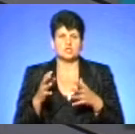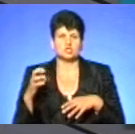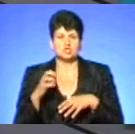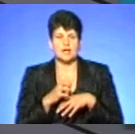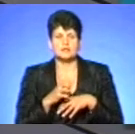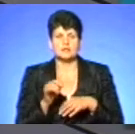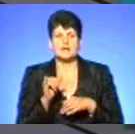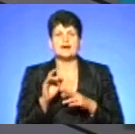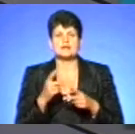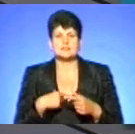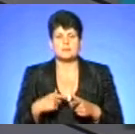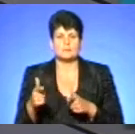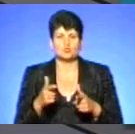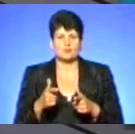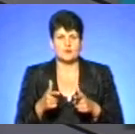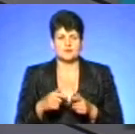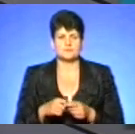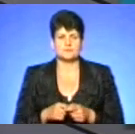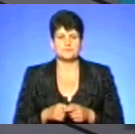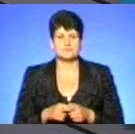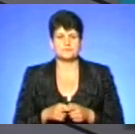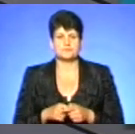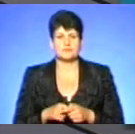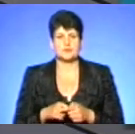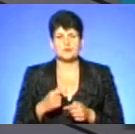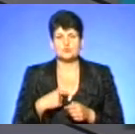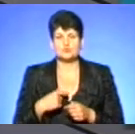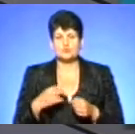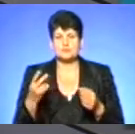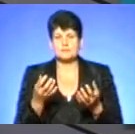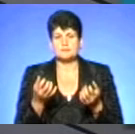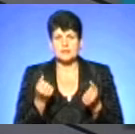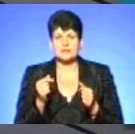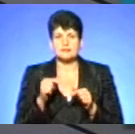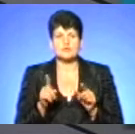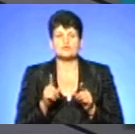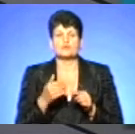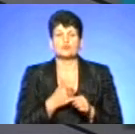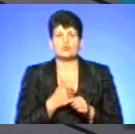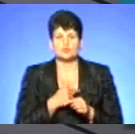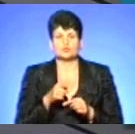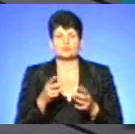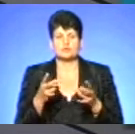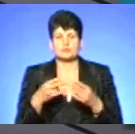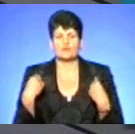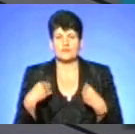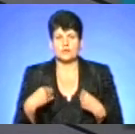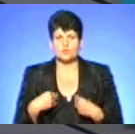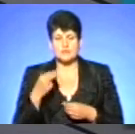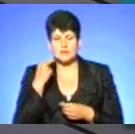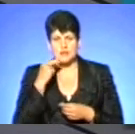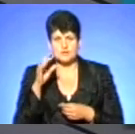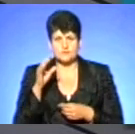потрібно вдягнутися. Краще всього це резинові чоботи або якісь інші високі берці, які